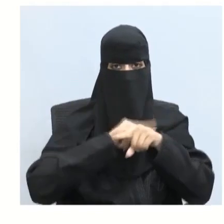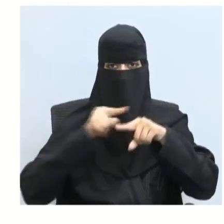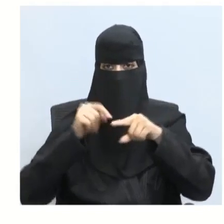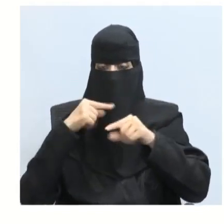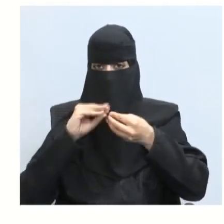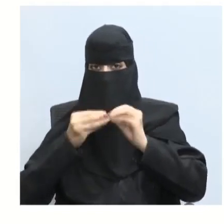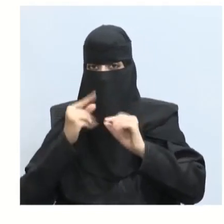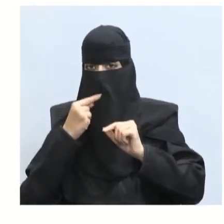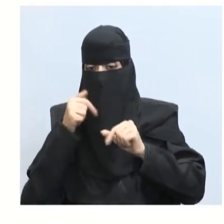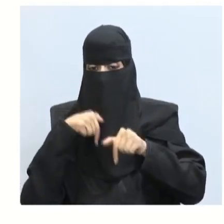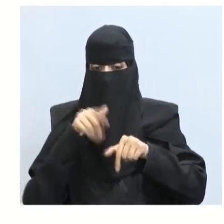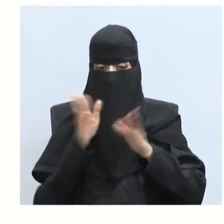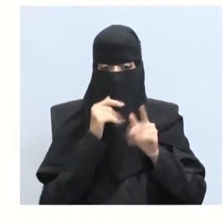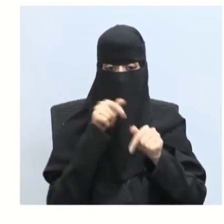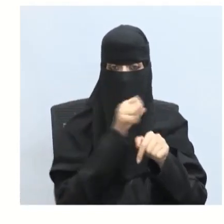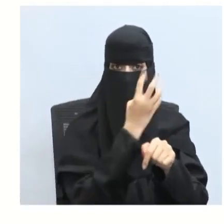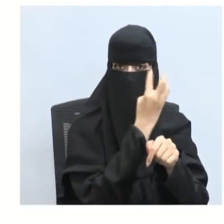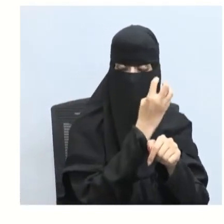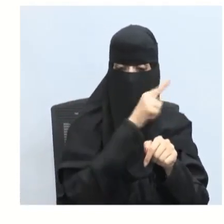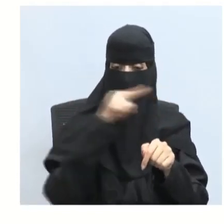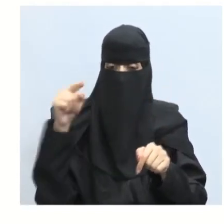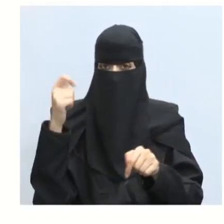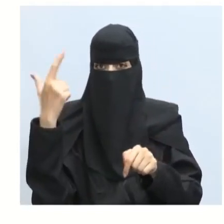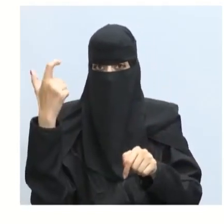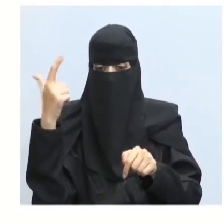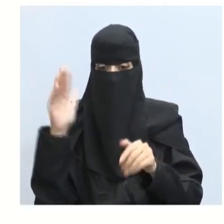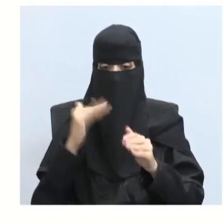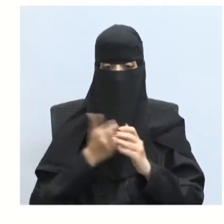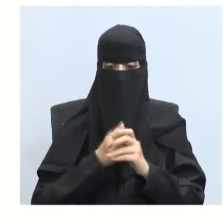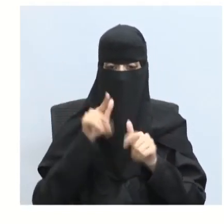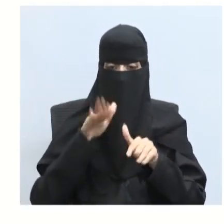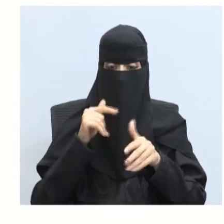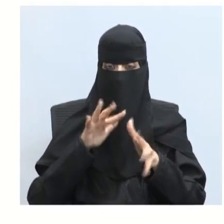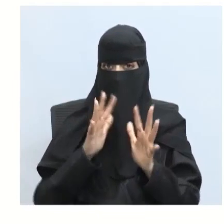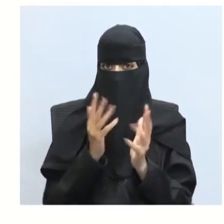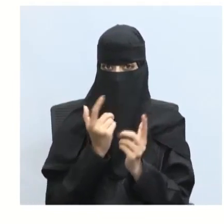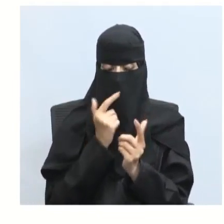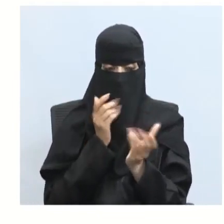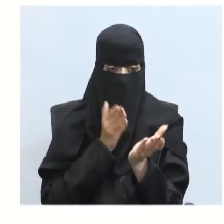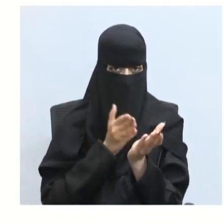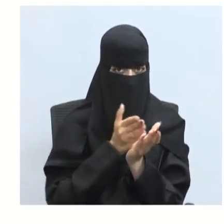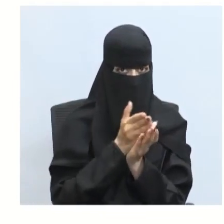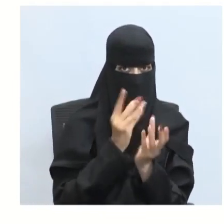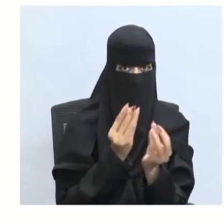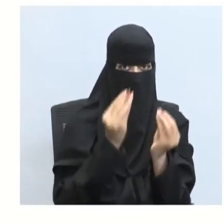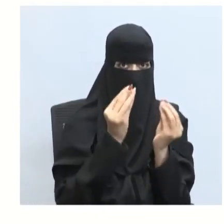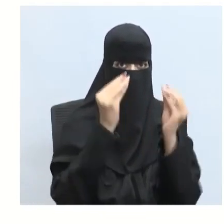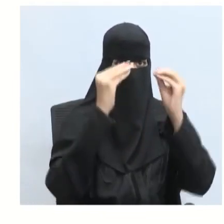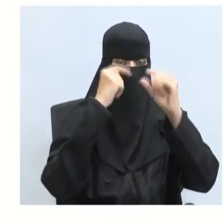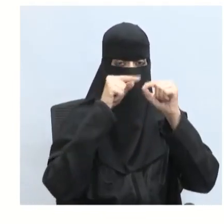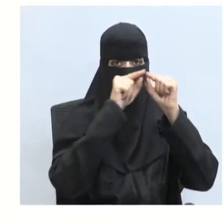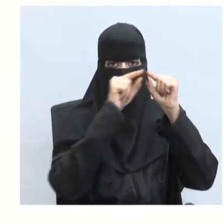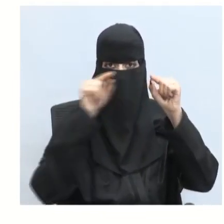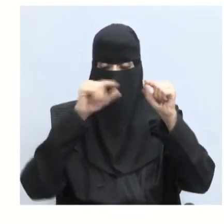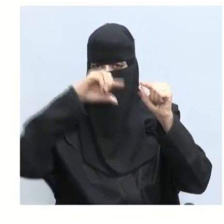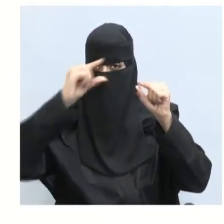400 نانو متر إلى الأحمر 700 طوله الموجي 700 بأي اتجاه يزداد الطول